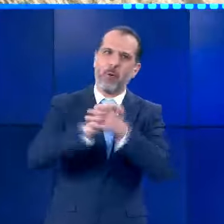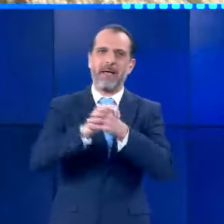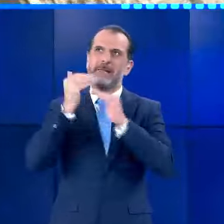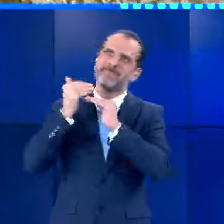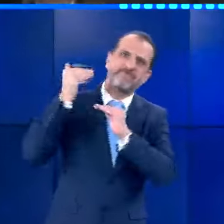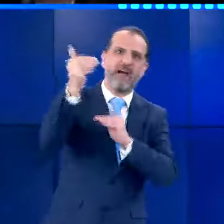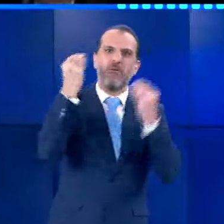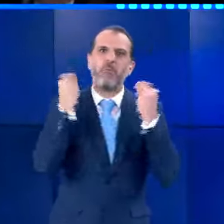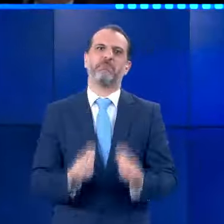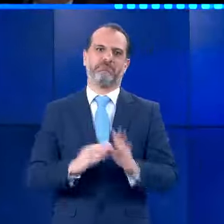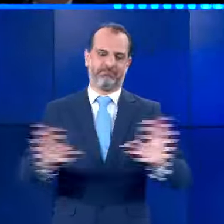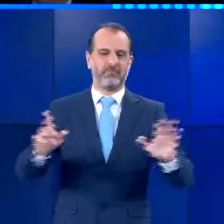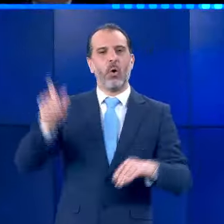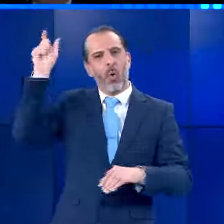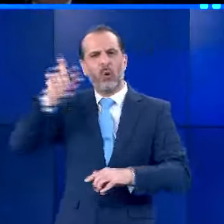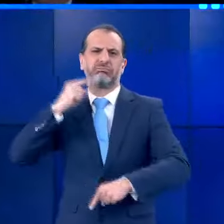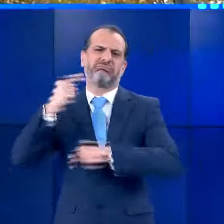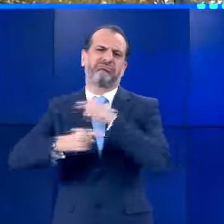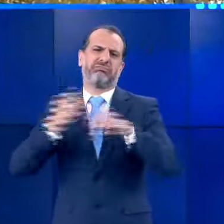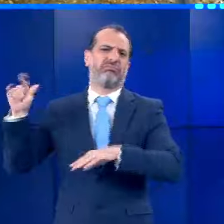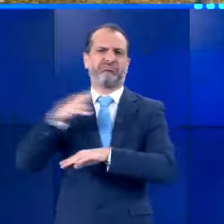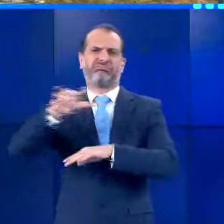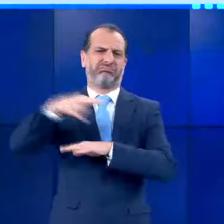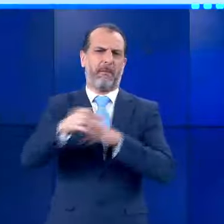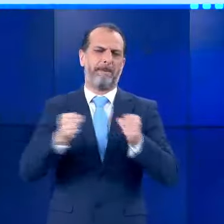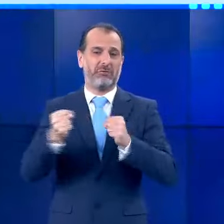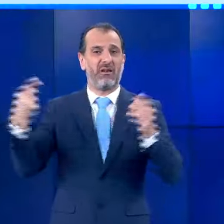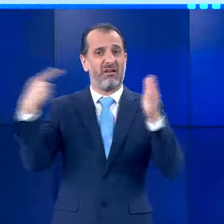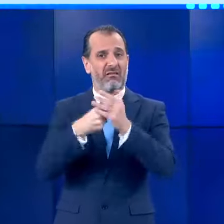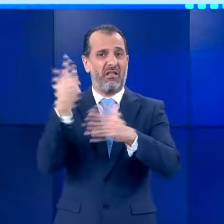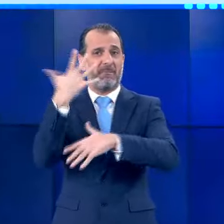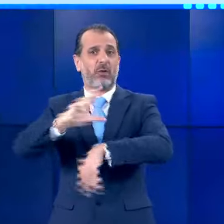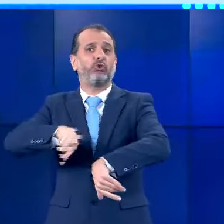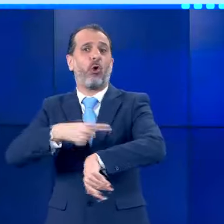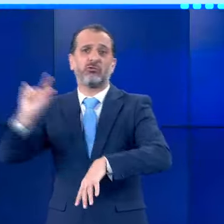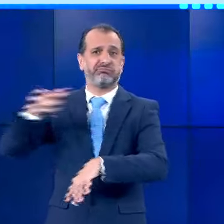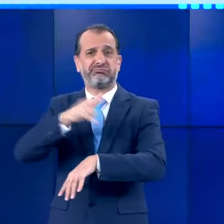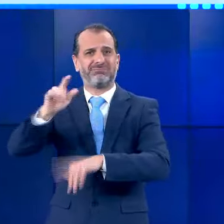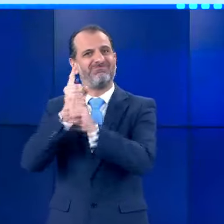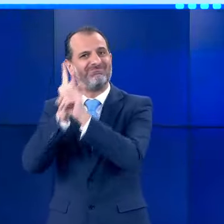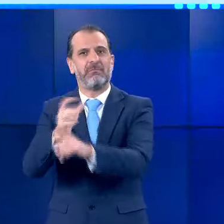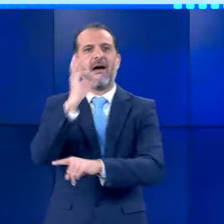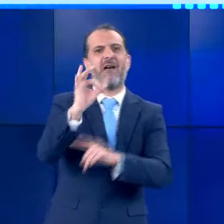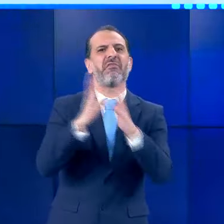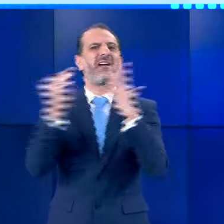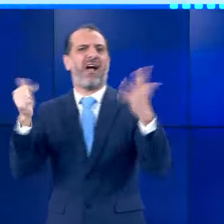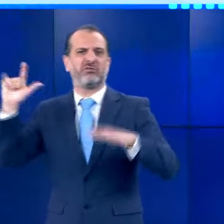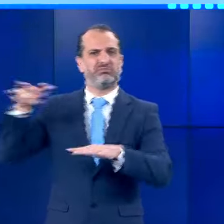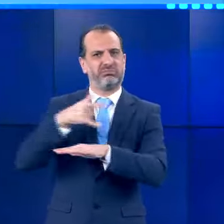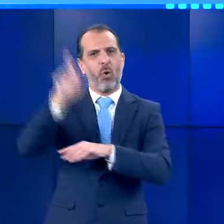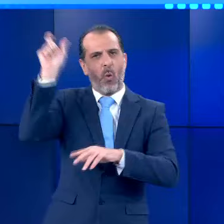Στη συνέχεια, ο έμπειρος Μιναγός, με περισσότερες από 1.500 ώρες πτήσης F-16, πραγματοποιήσε